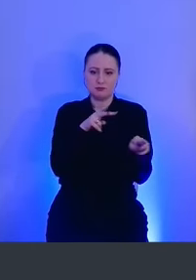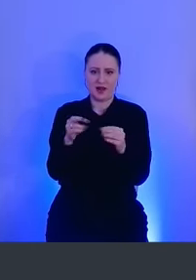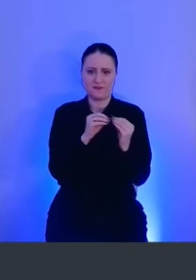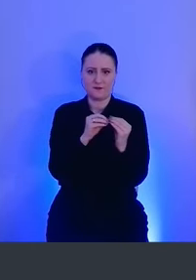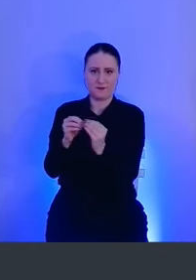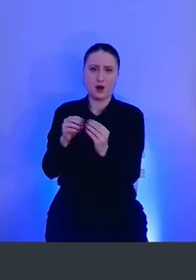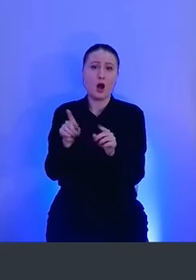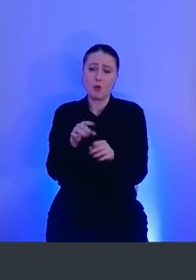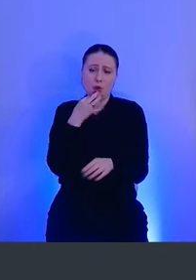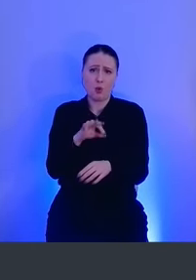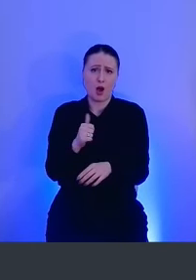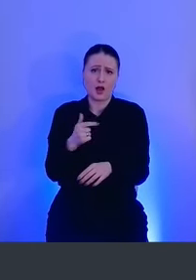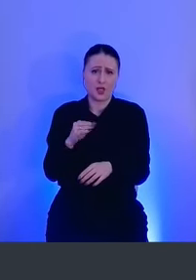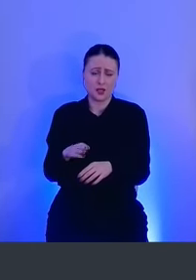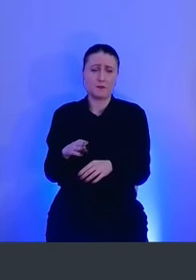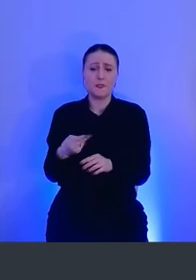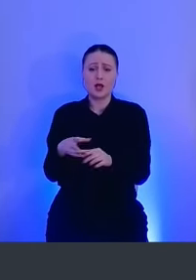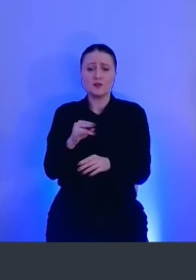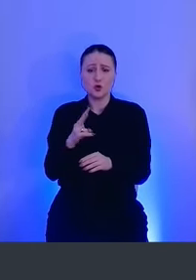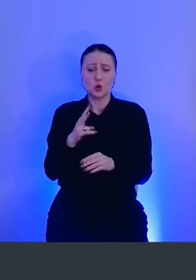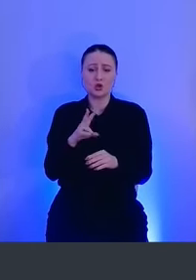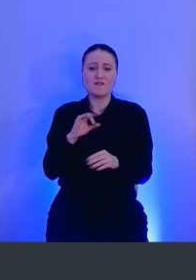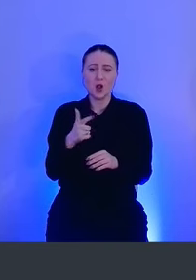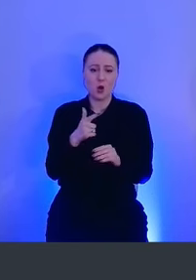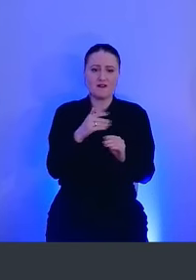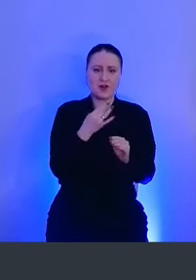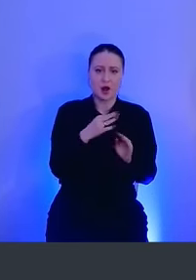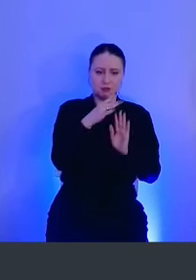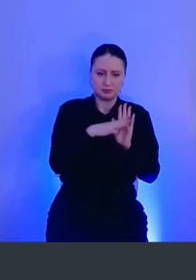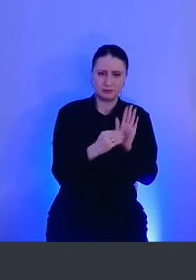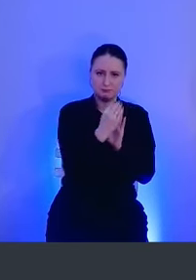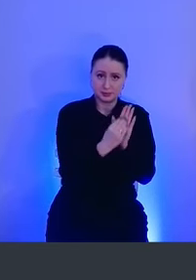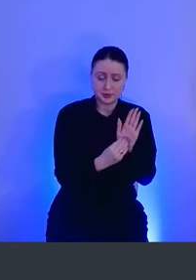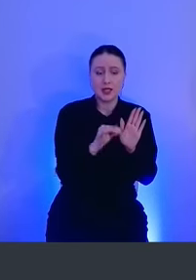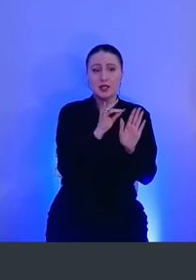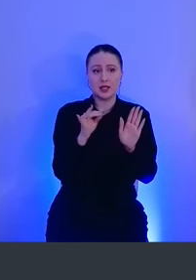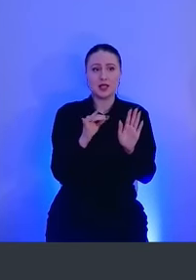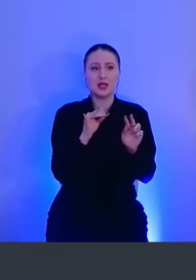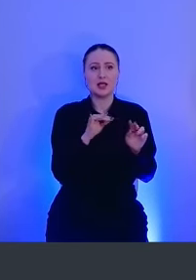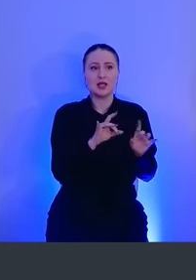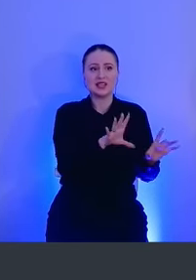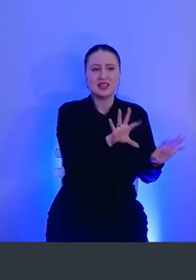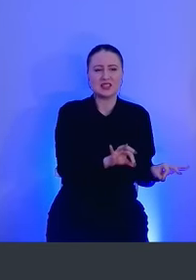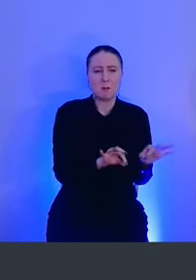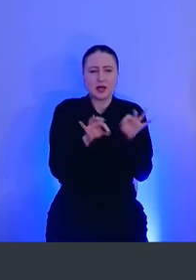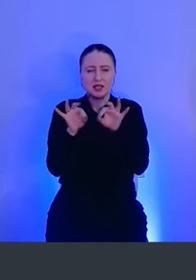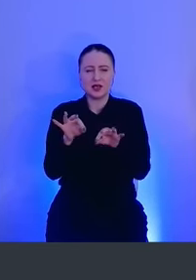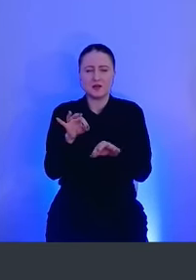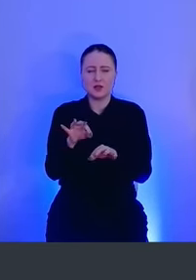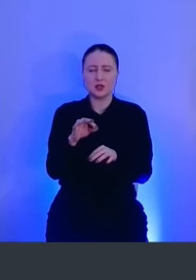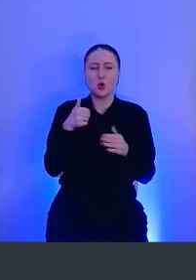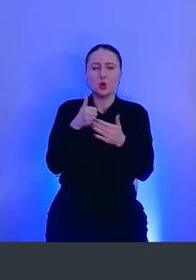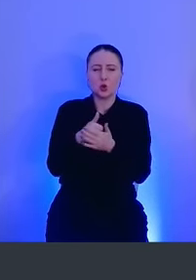как и любой агент. Все это надо писать в лог-файл и транспортировать до CM. Я не просто так сказал